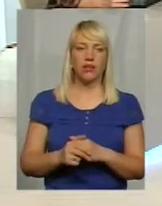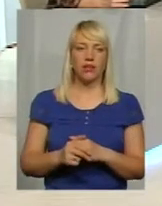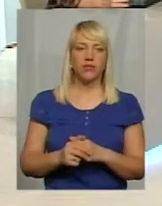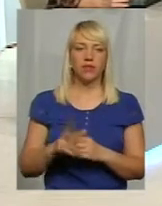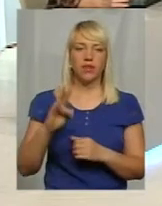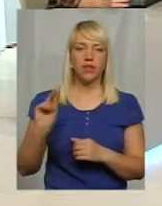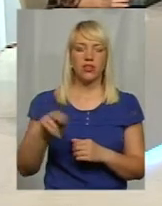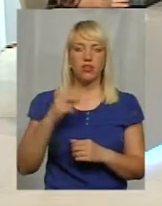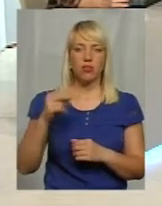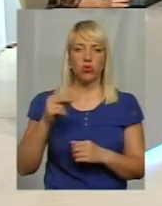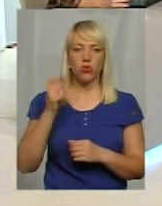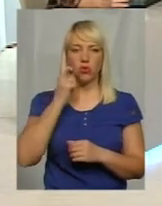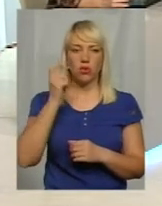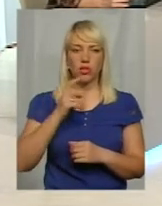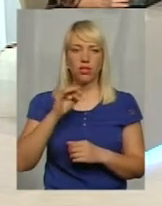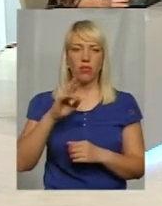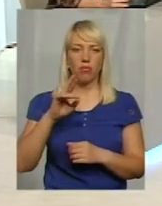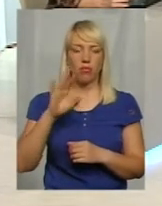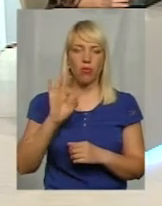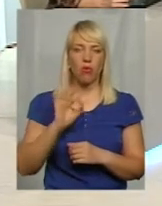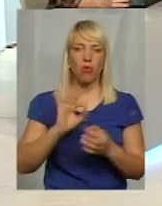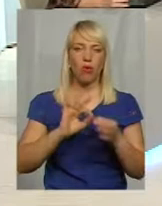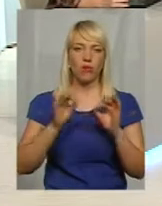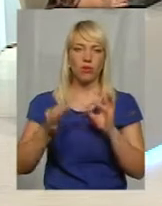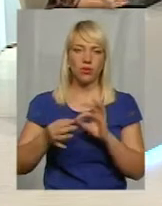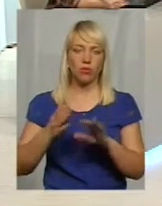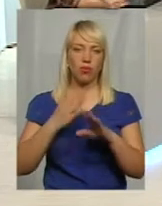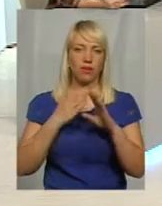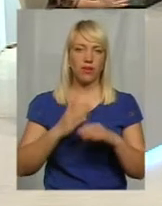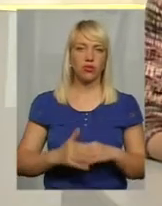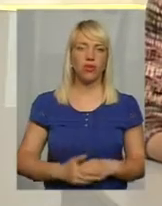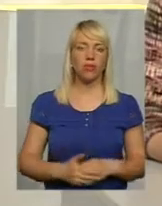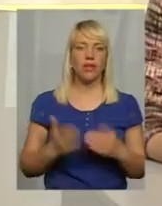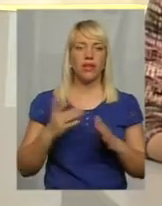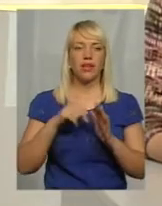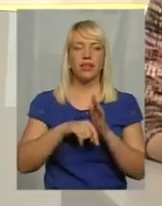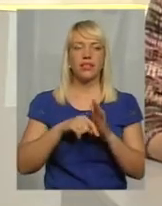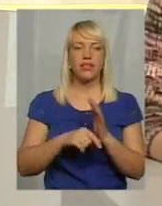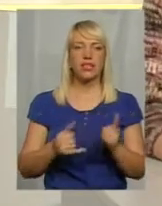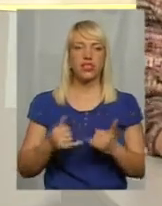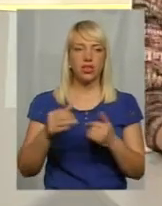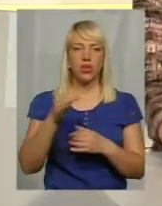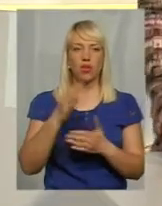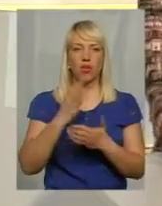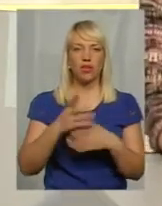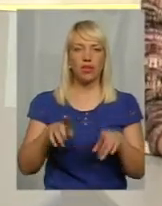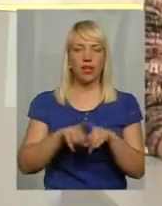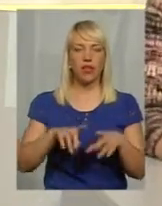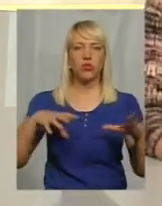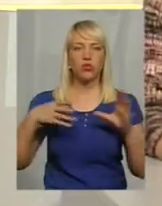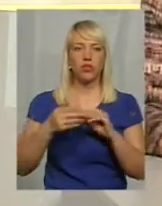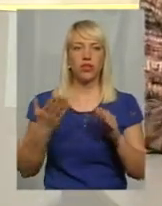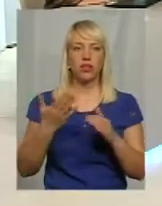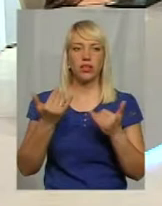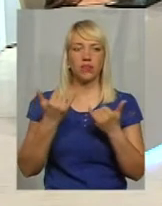чемпіонатах України по Олімпійському Тейквонду. Пане Володимире, яке значення для області мають такі от результати, про які тільки що ми